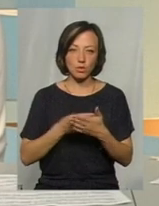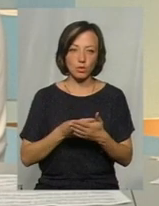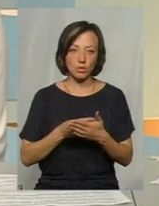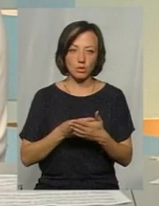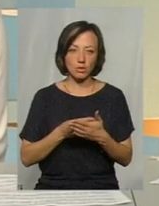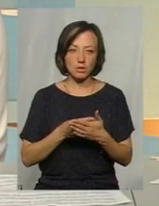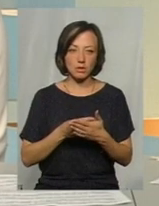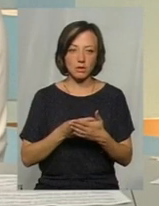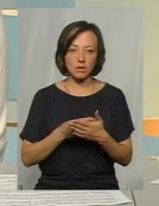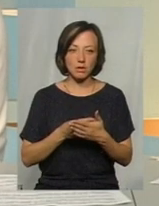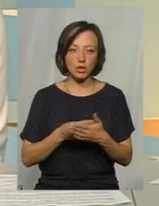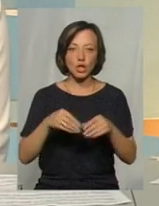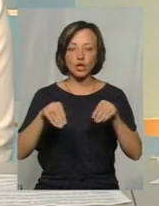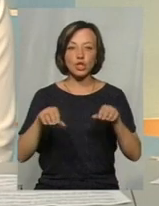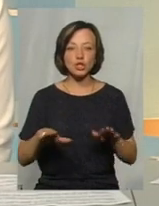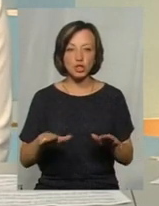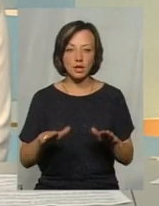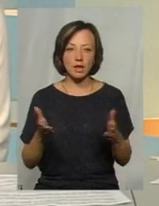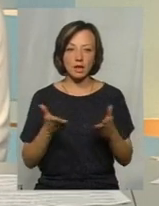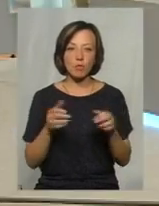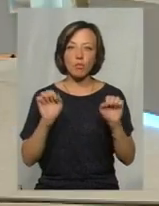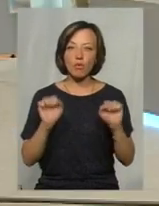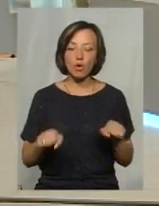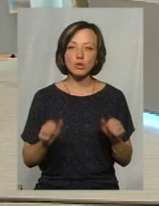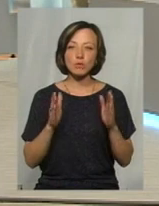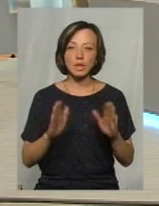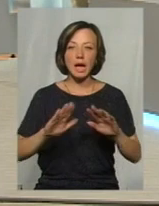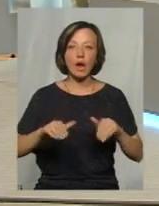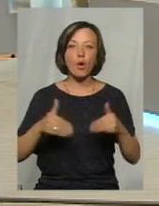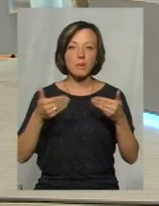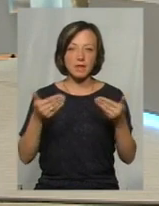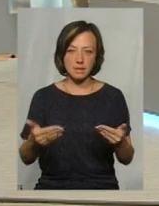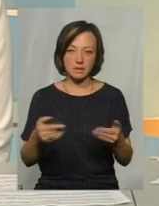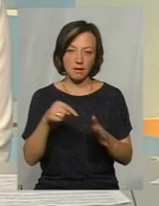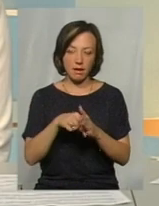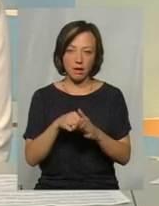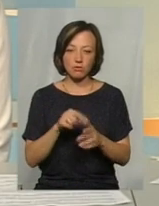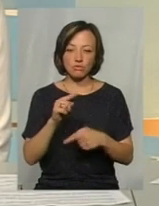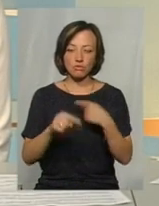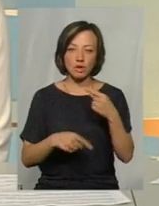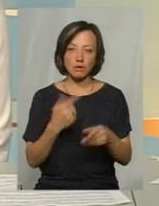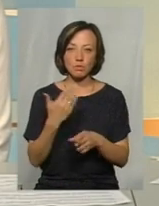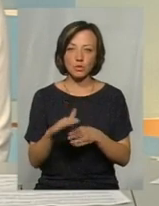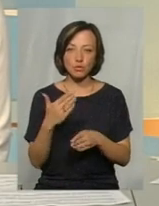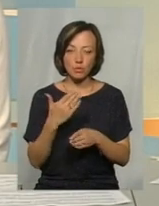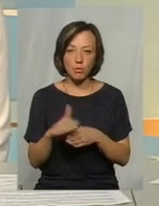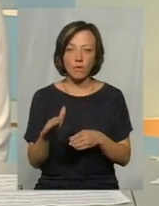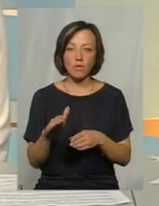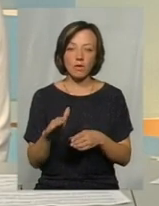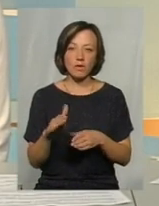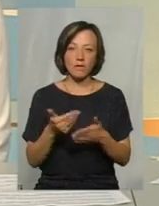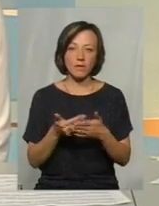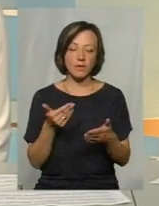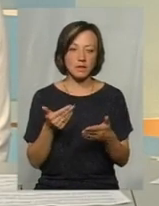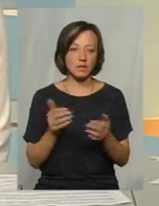якісь рішення. Це може бути тільки рекомендаційно, поступово від